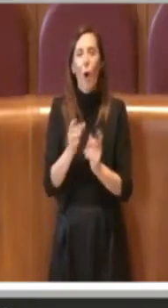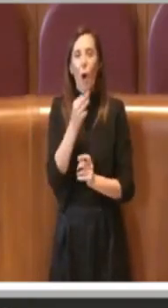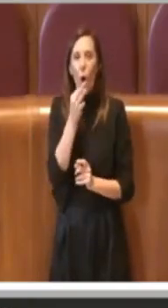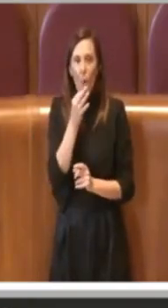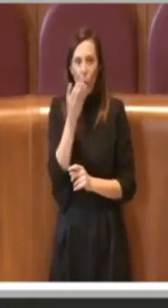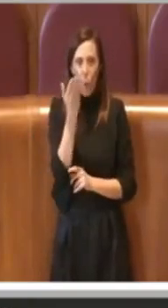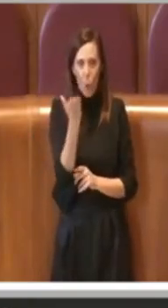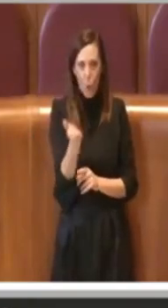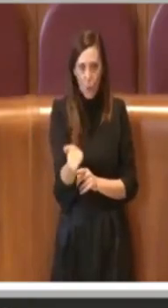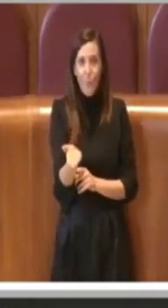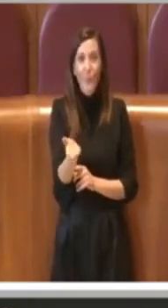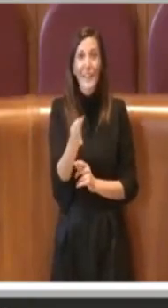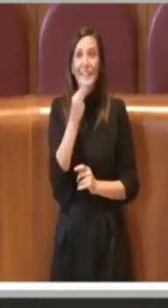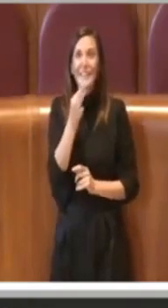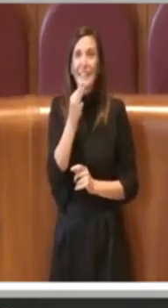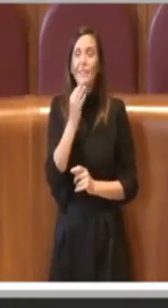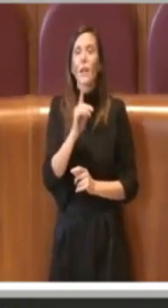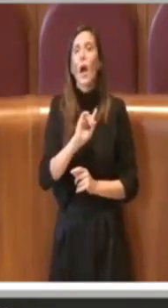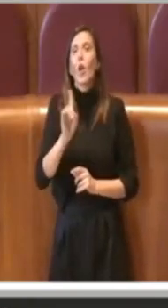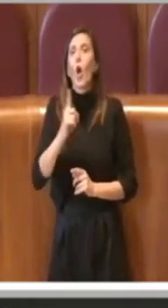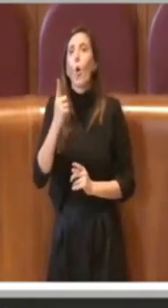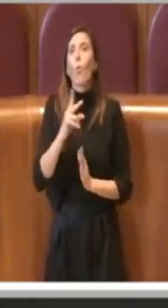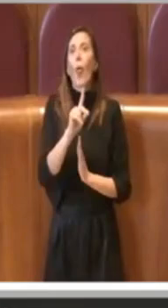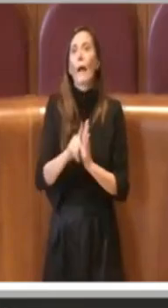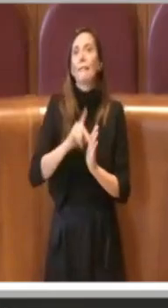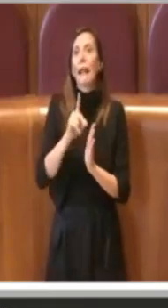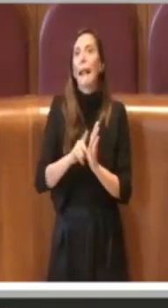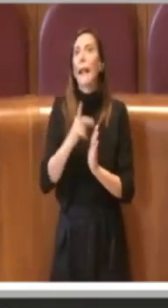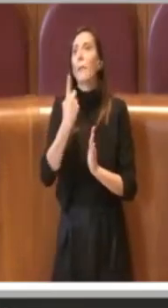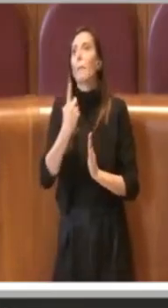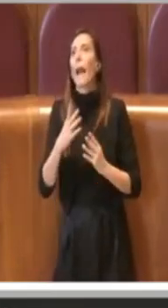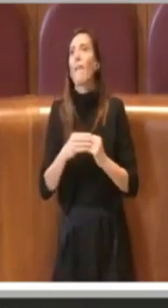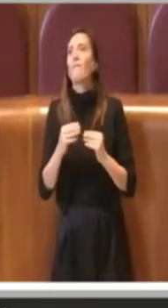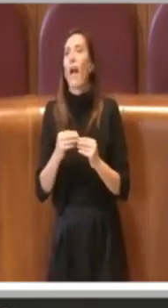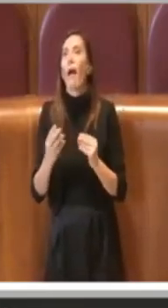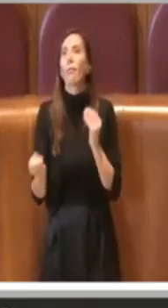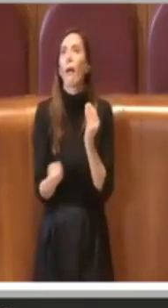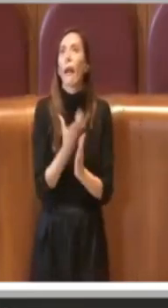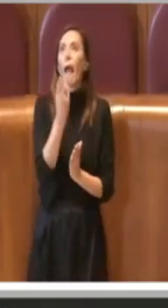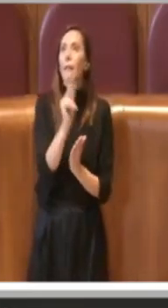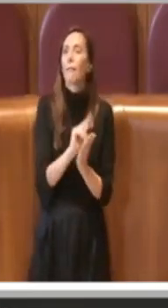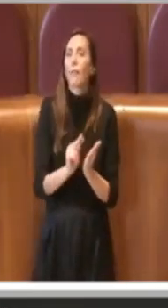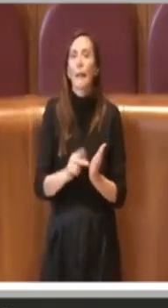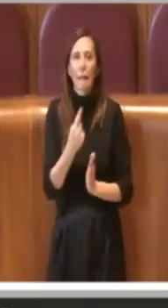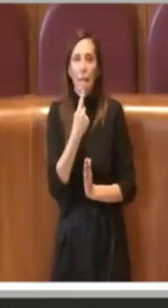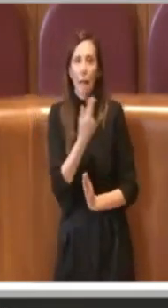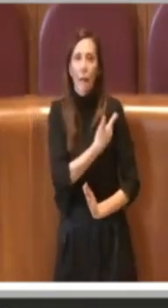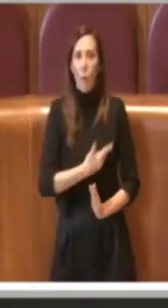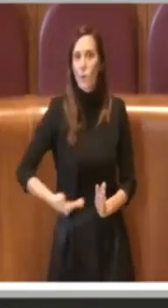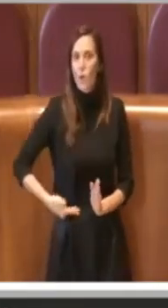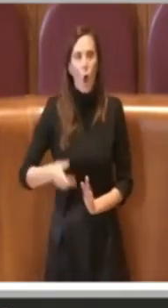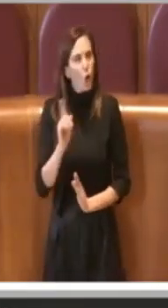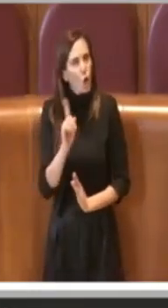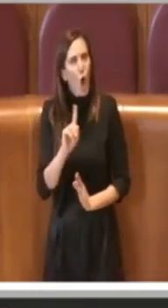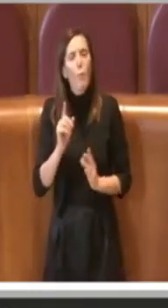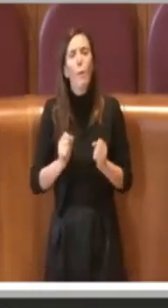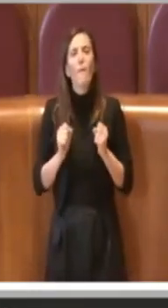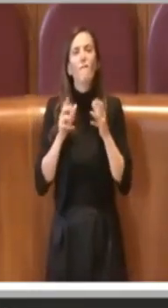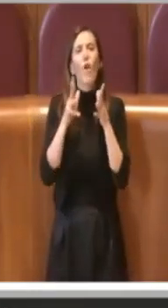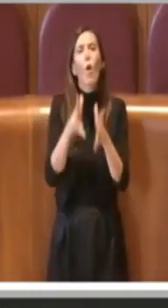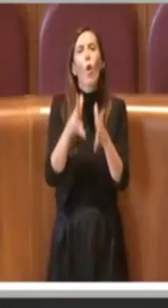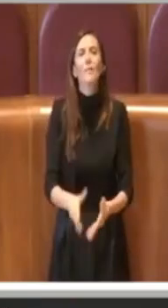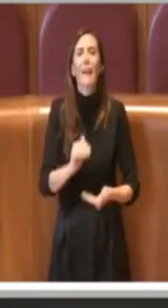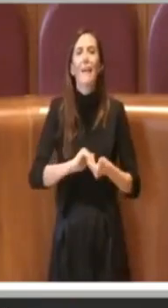'alto, voluta da un consigliere X, ma una delibera che nasce appunto dalla volontà di associazioni.